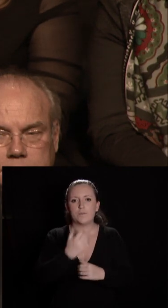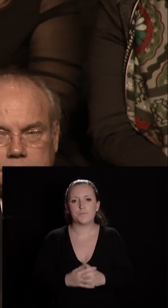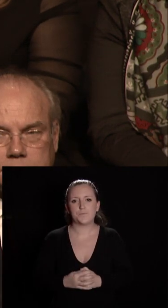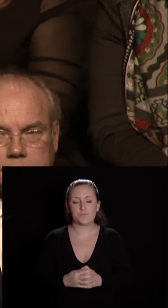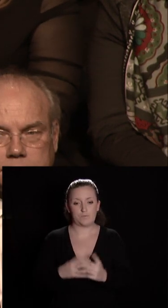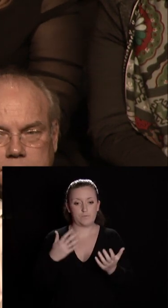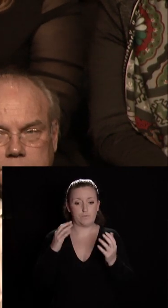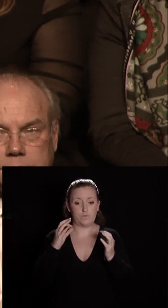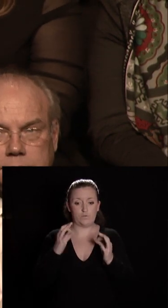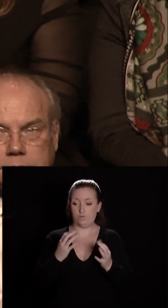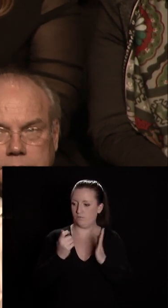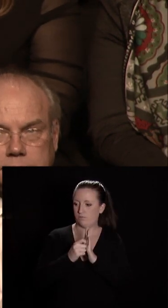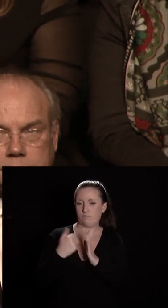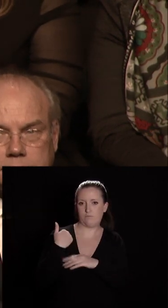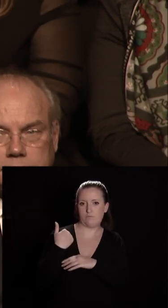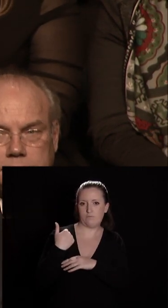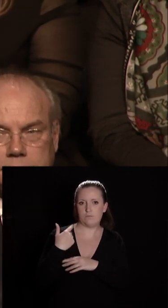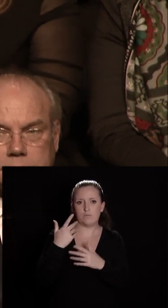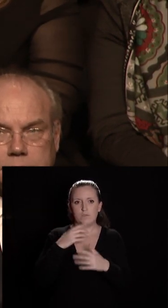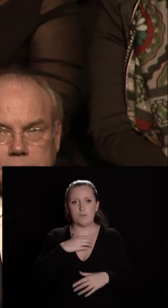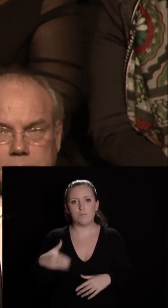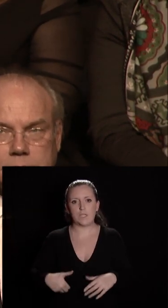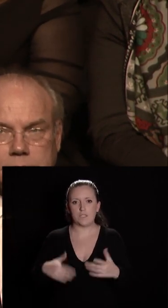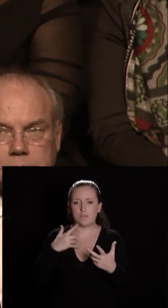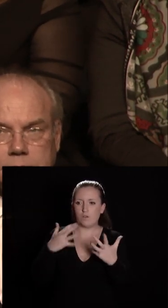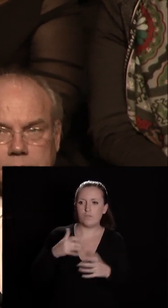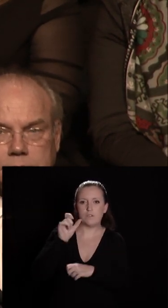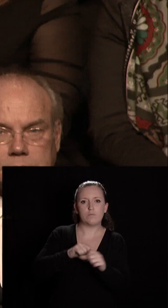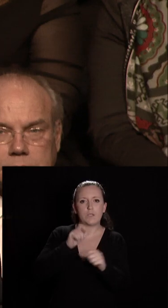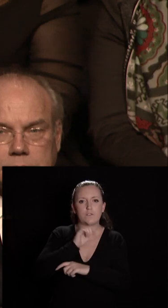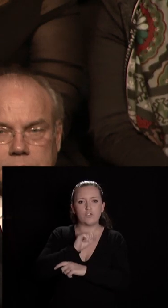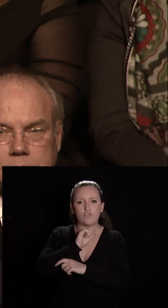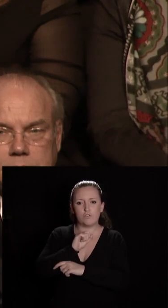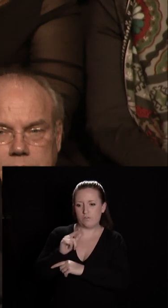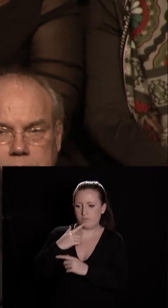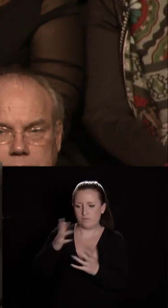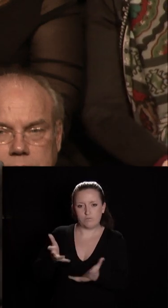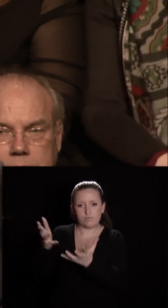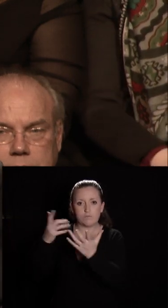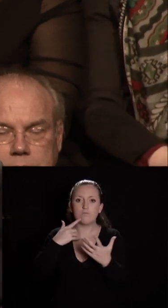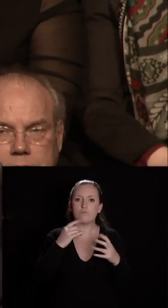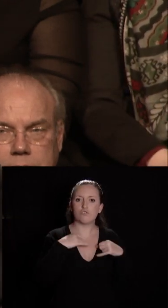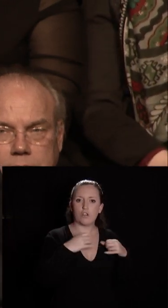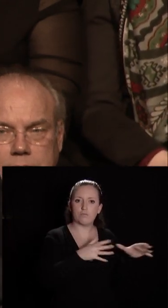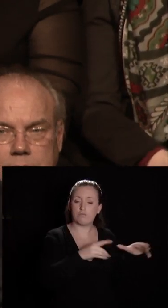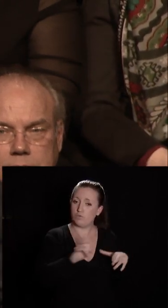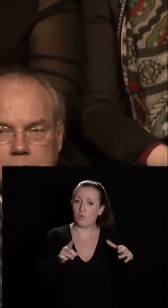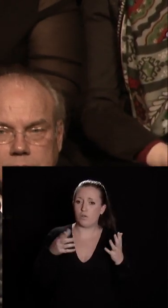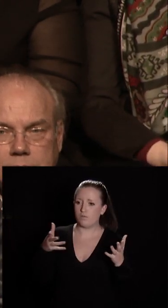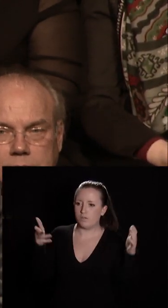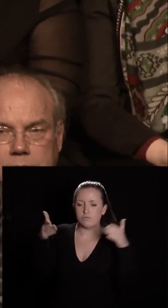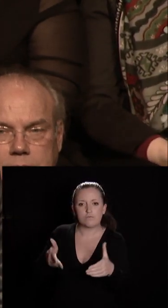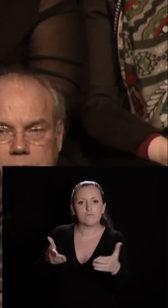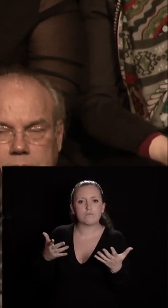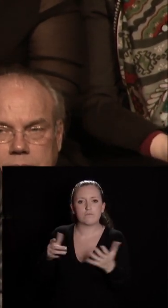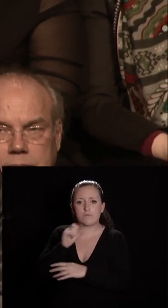avons décidé avec la municipalité d'agir en faveur de la qualité de vie des aînés loin de l'aisé les plus jeunes nous avons estimé que cette orientation